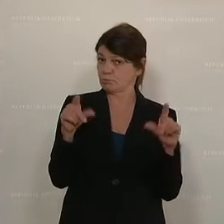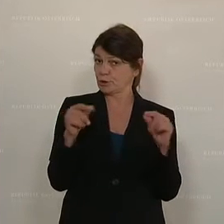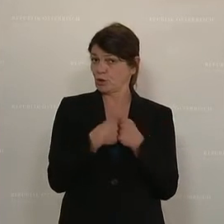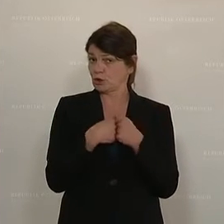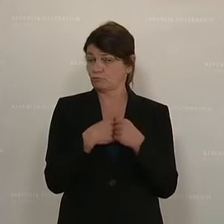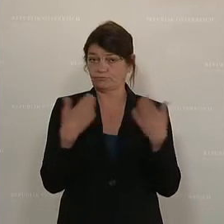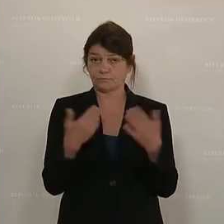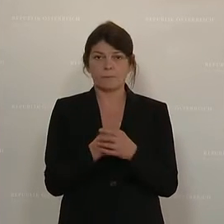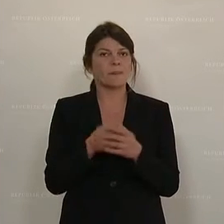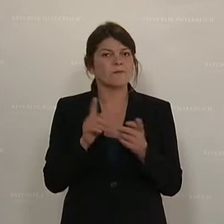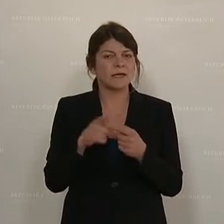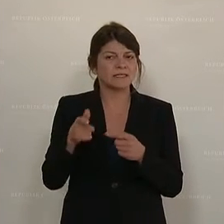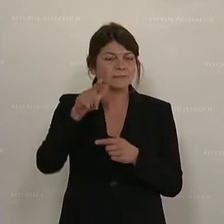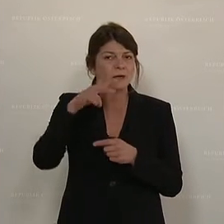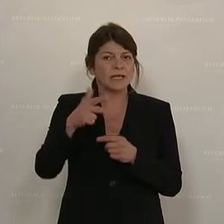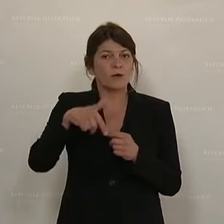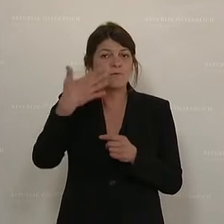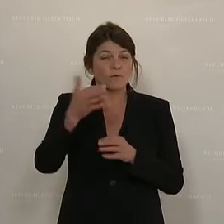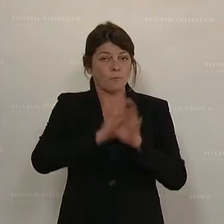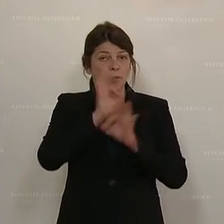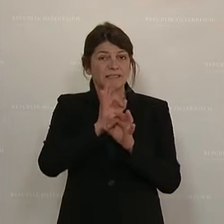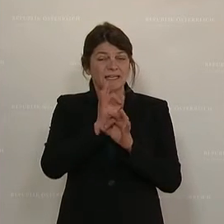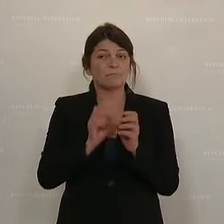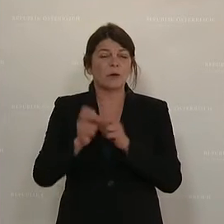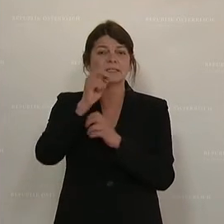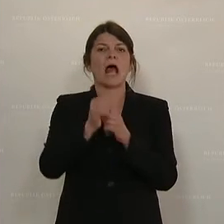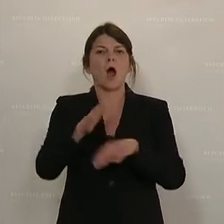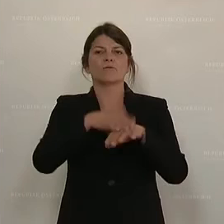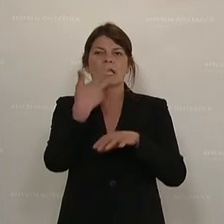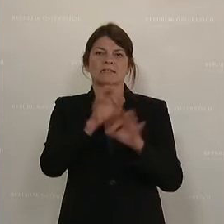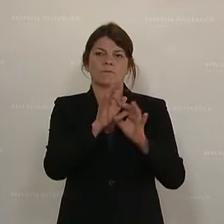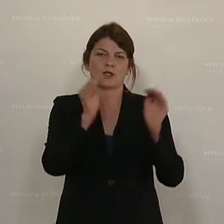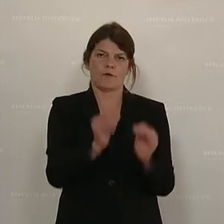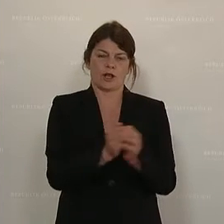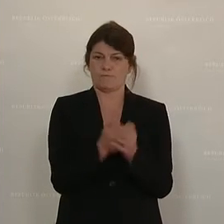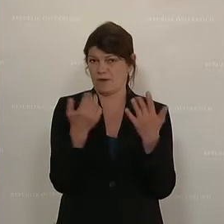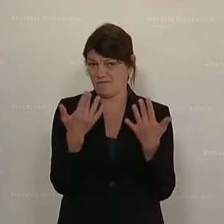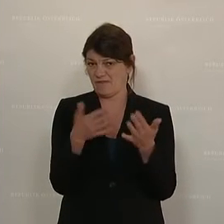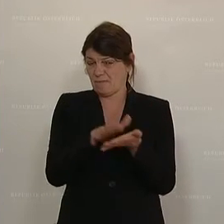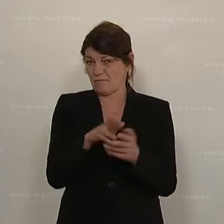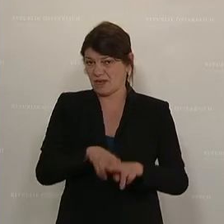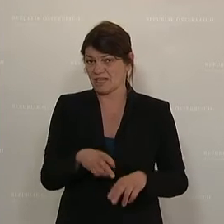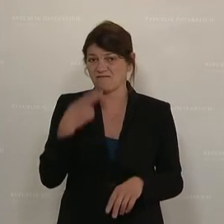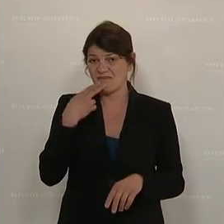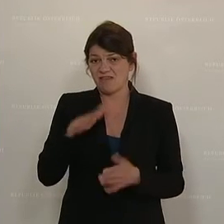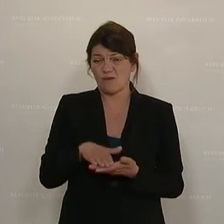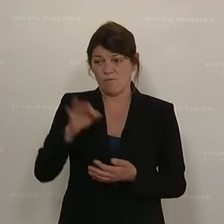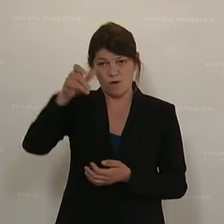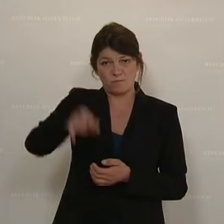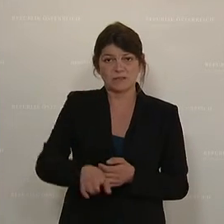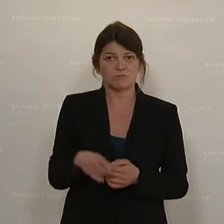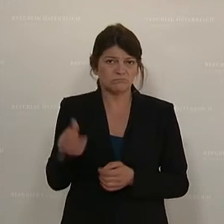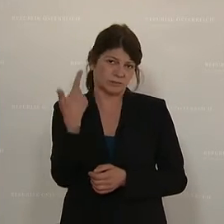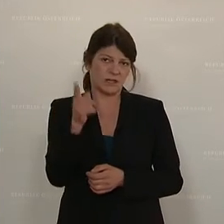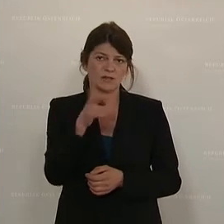wenn die 32,5 Prozent Progression auf 30 Prozent sinken? Wie viel bedeutet das netto für diese Person mit